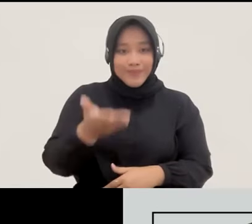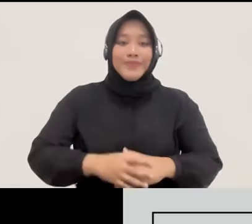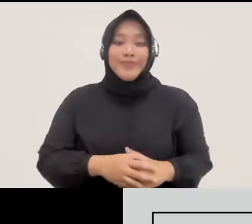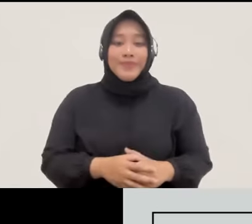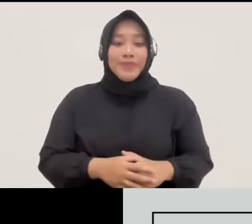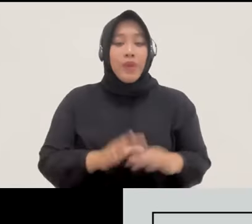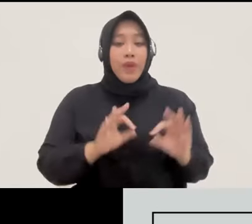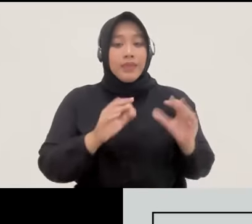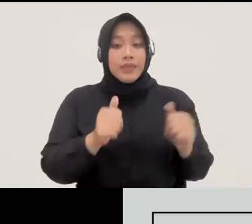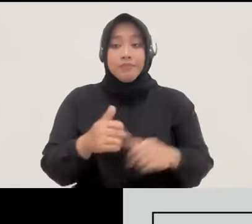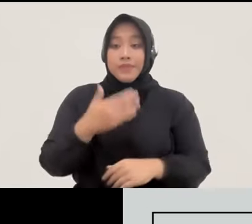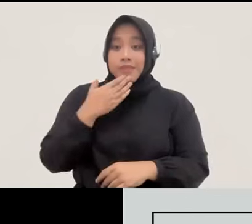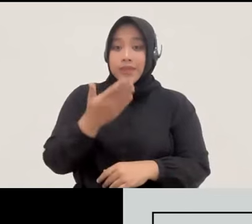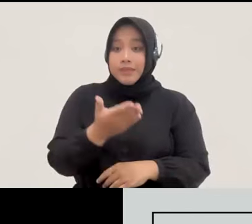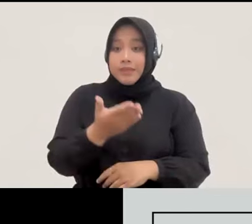terima kasih banyak